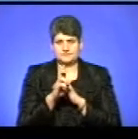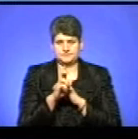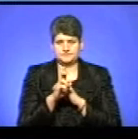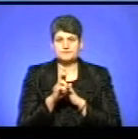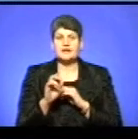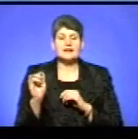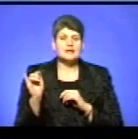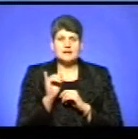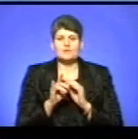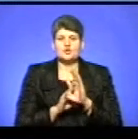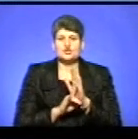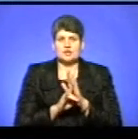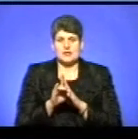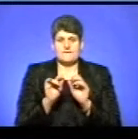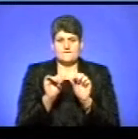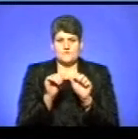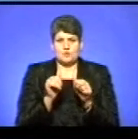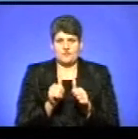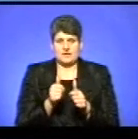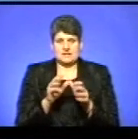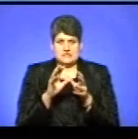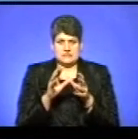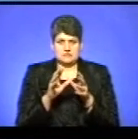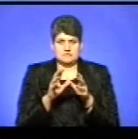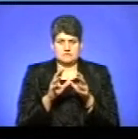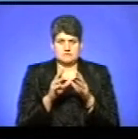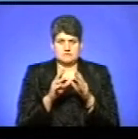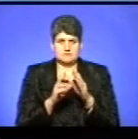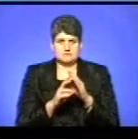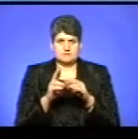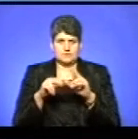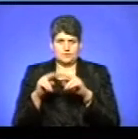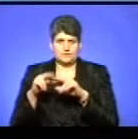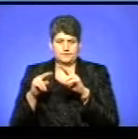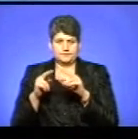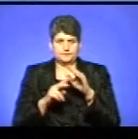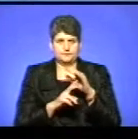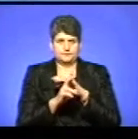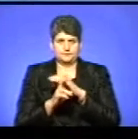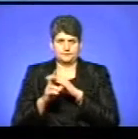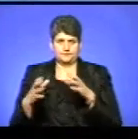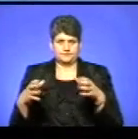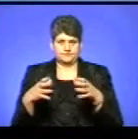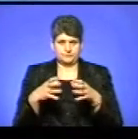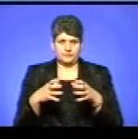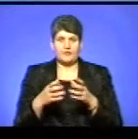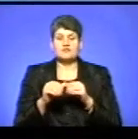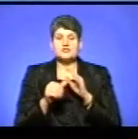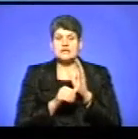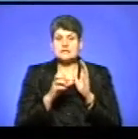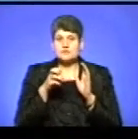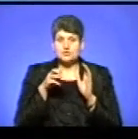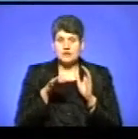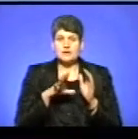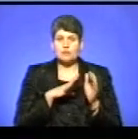починає формуватися комплекс. Ну, і в 16-му столітті була заключена